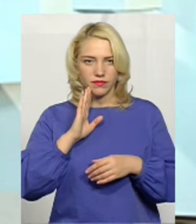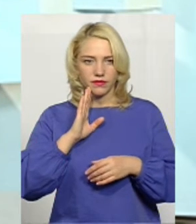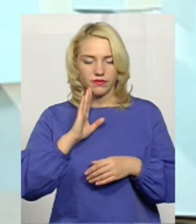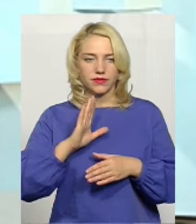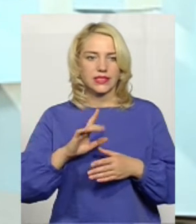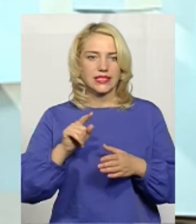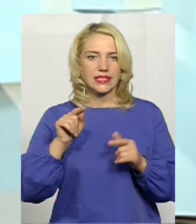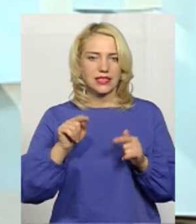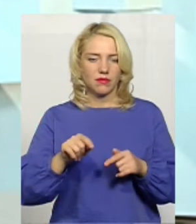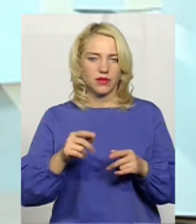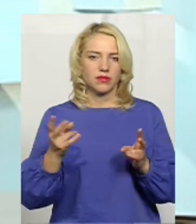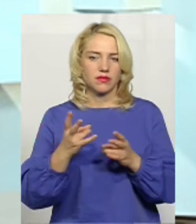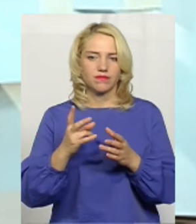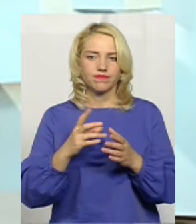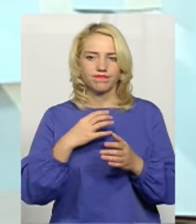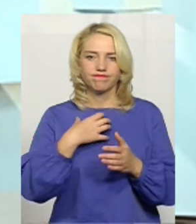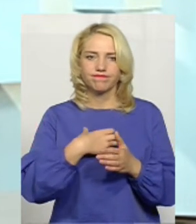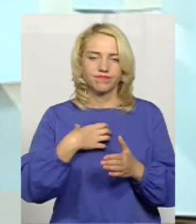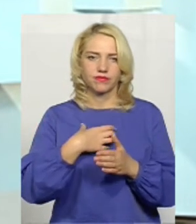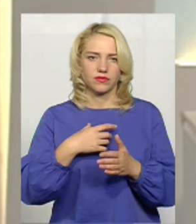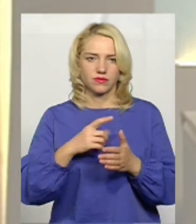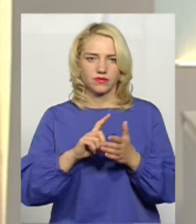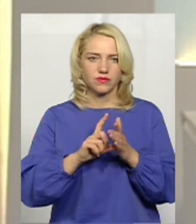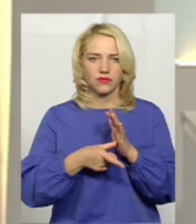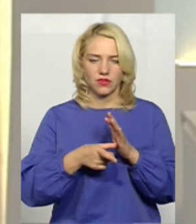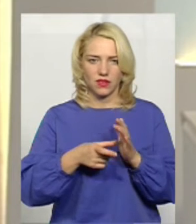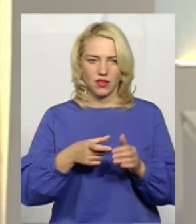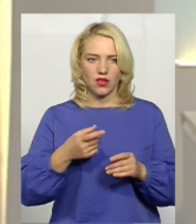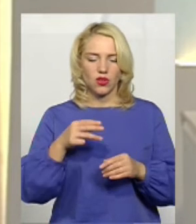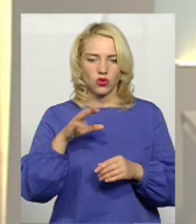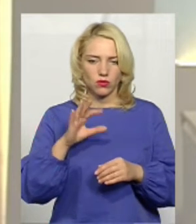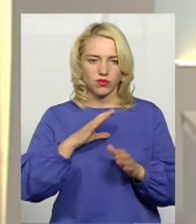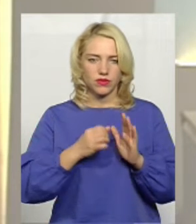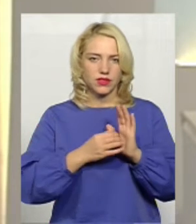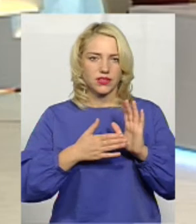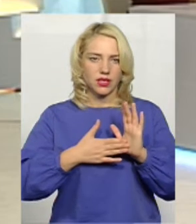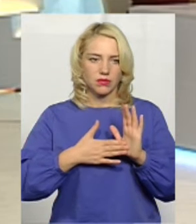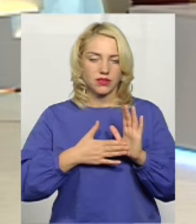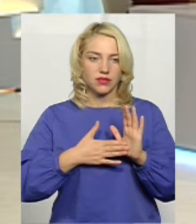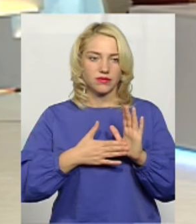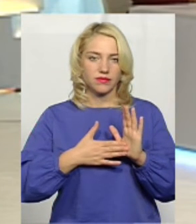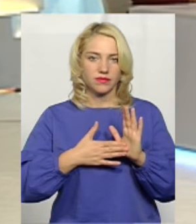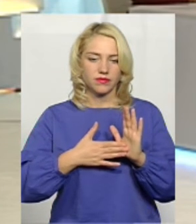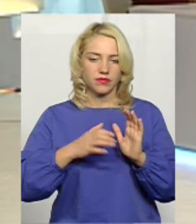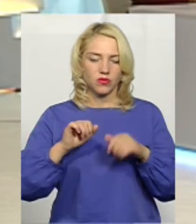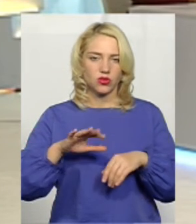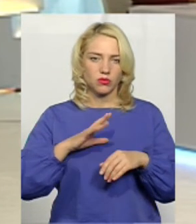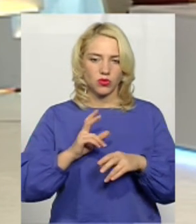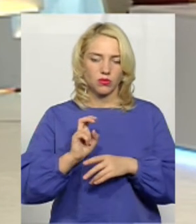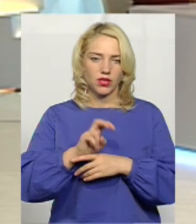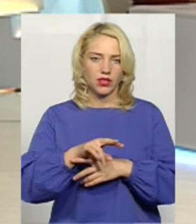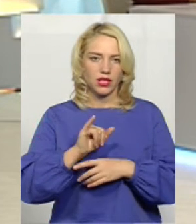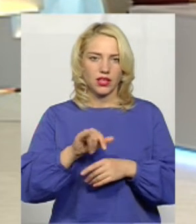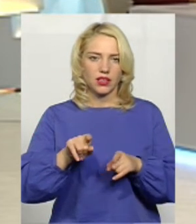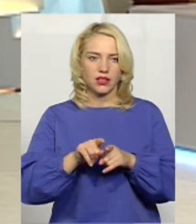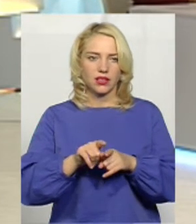дуже необхідно, був запис, можна було прийти